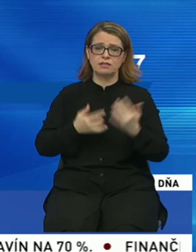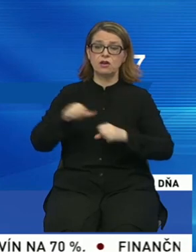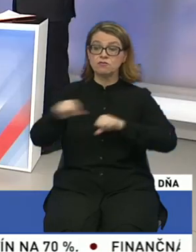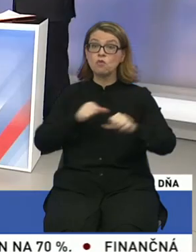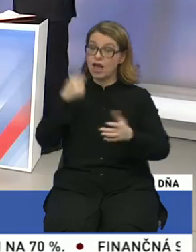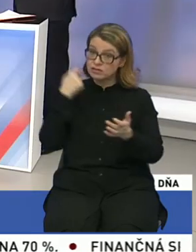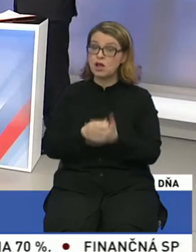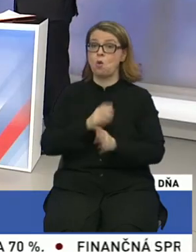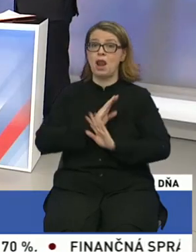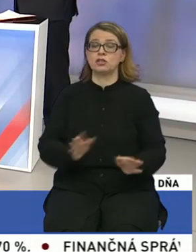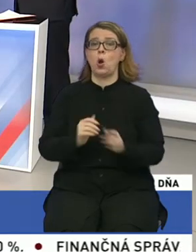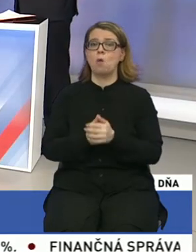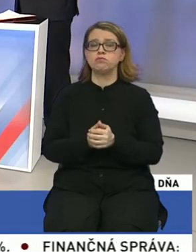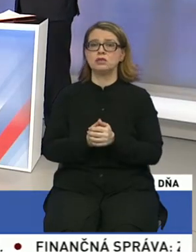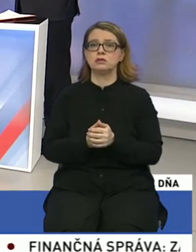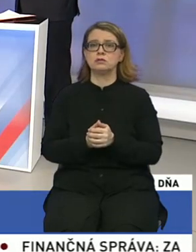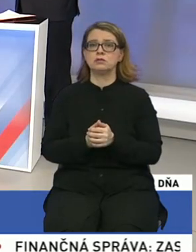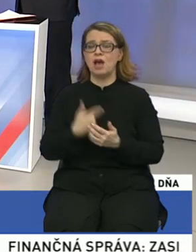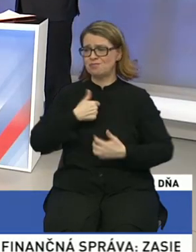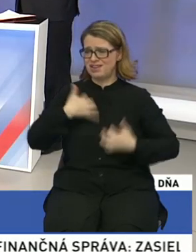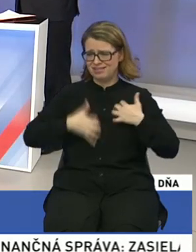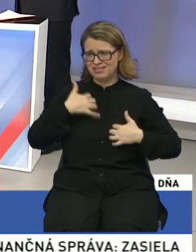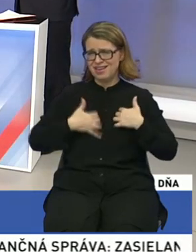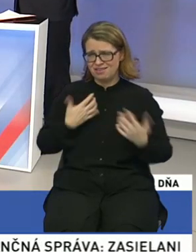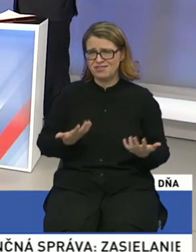byť a mňa niekedy neváže